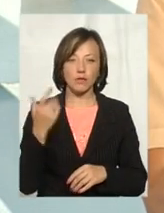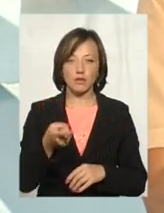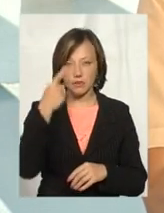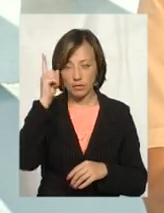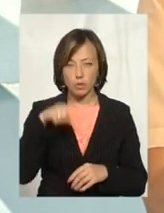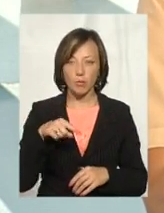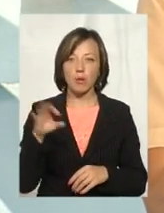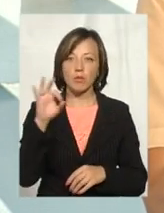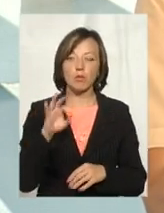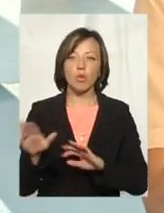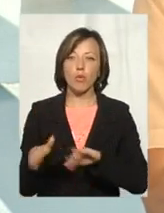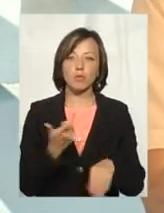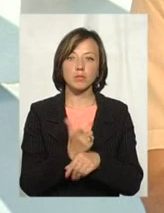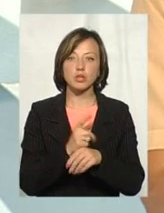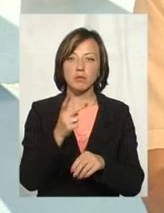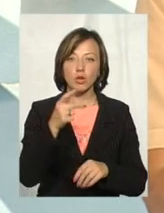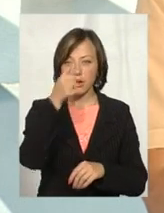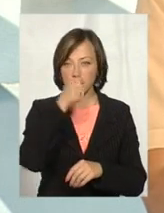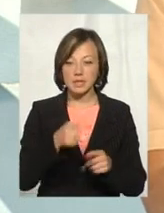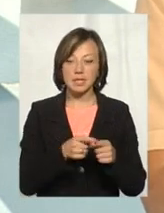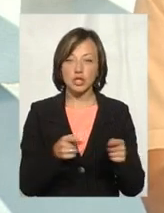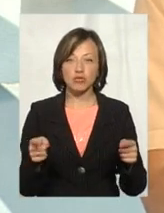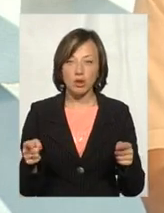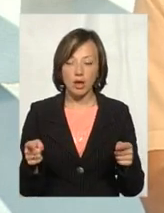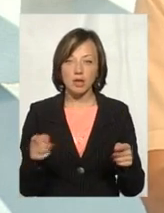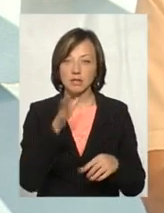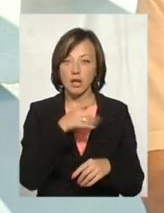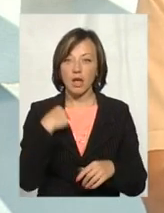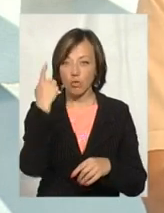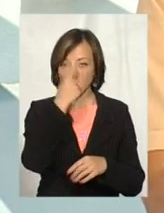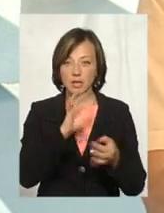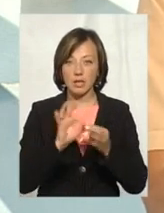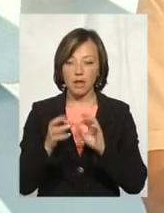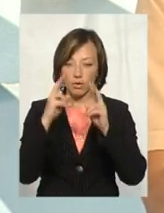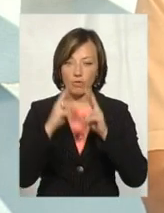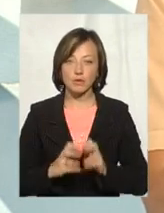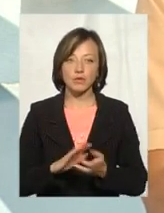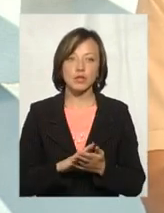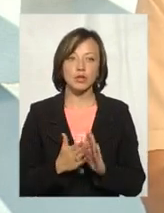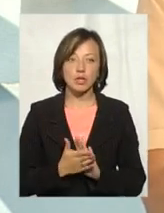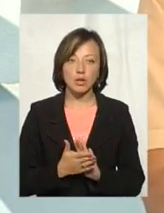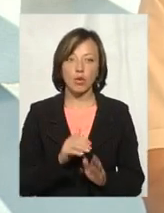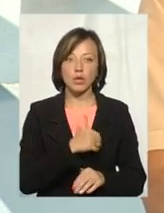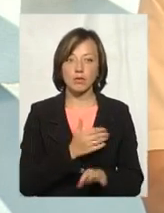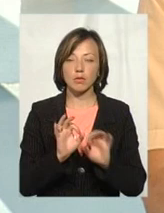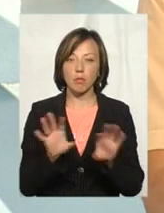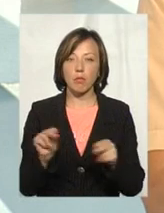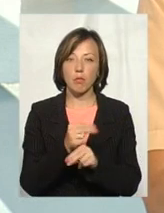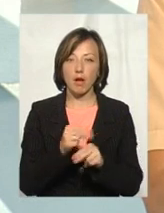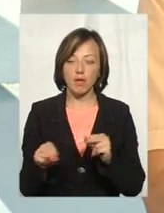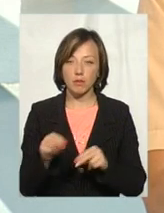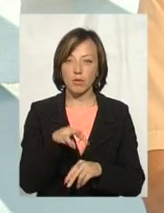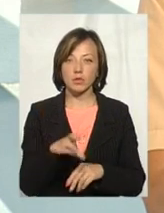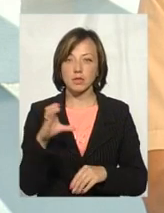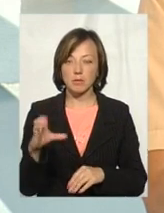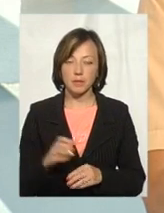вам відомо, проходить вже більше півтора місяця. І за цей час, я особисто детально вивчив ситуацію, і хотів би поправити, вчимо